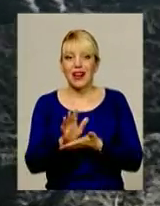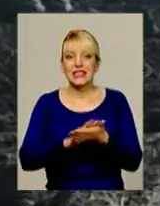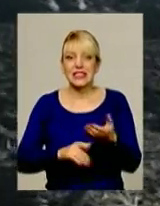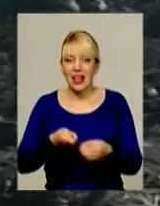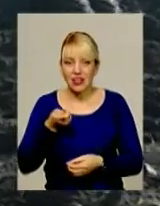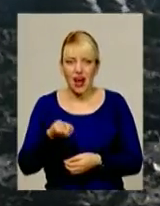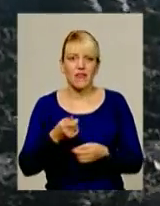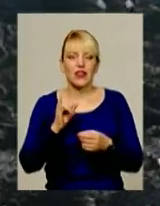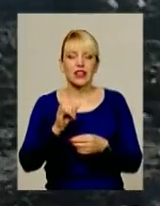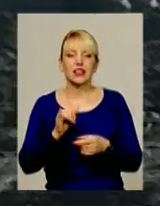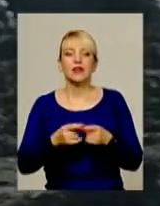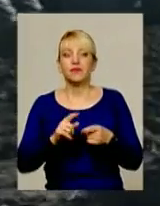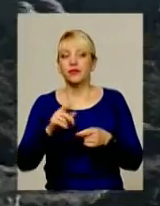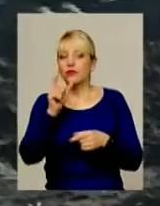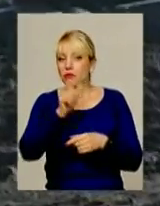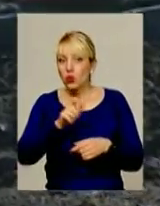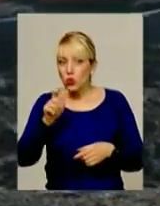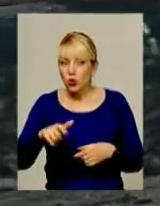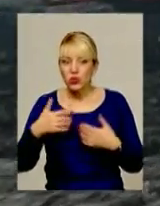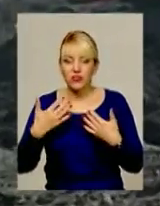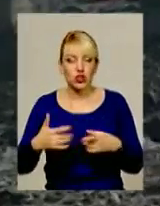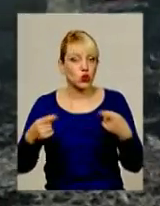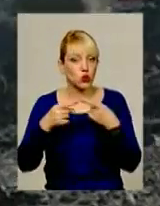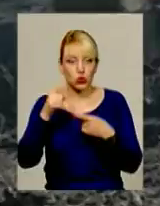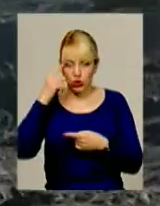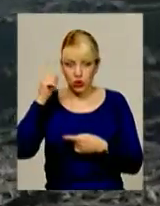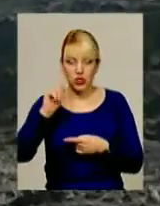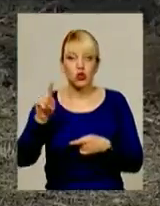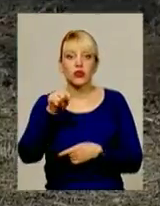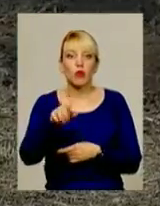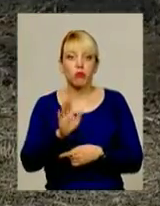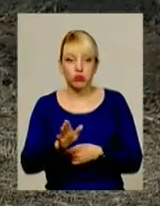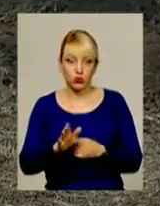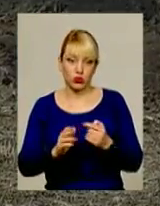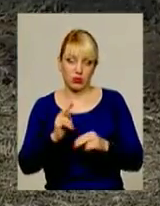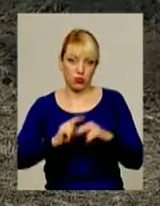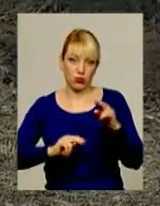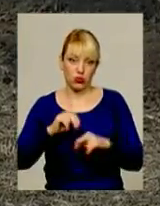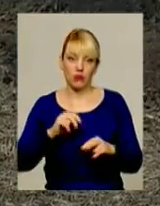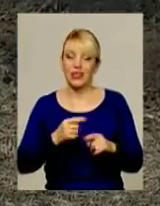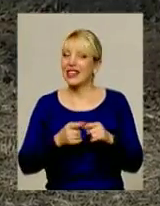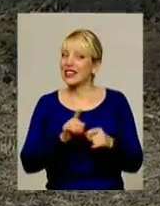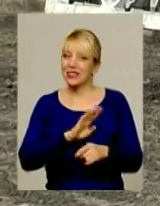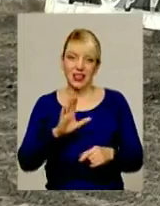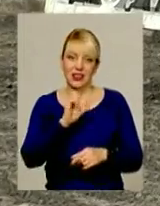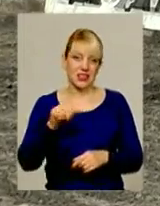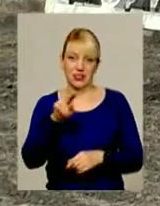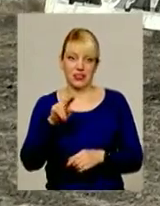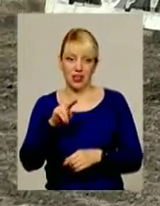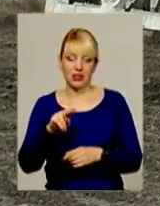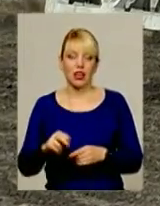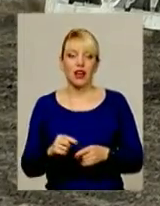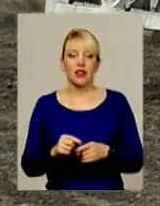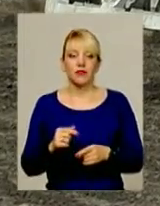які працюють на земельній ділянці Єврозалізобетону, вже точно знають, що там має вирости. І це далеко не городина чи сад. Має бути